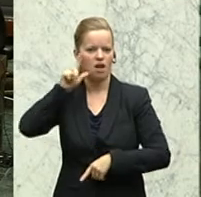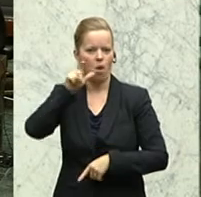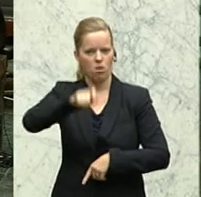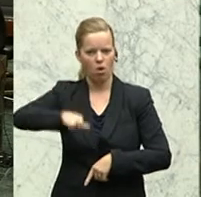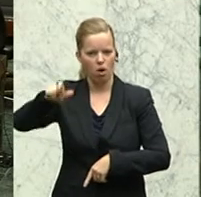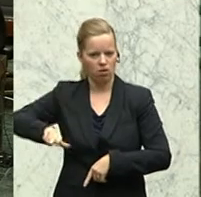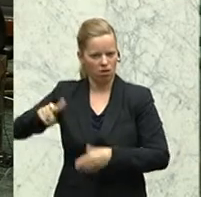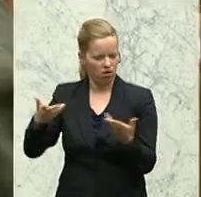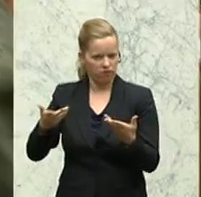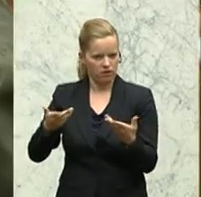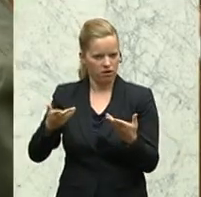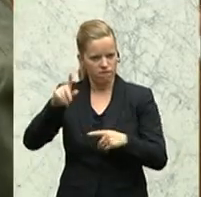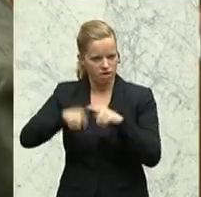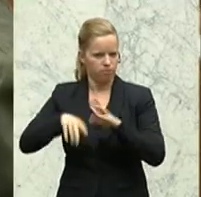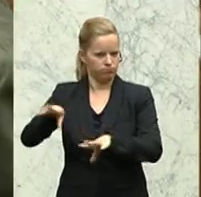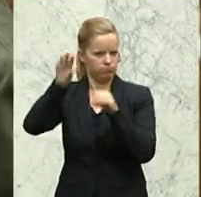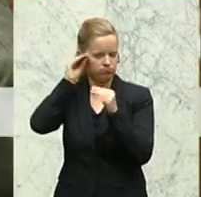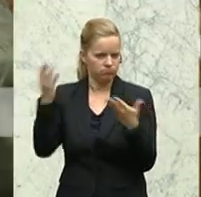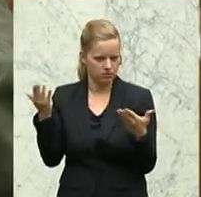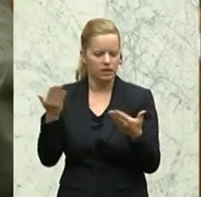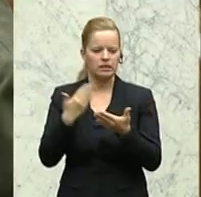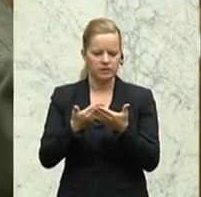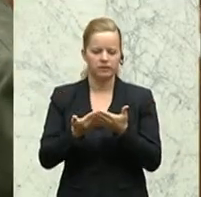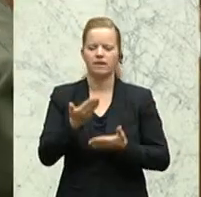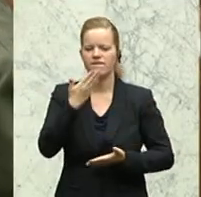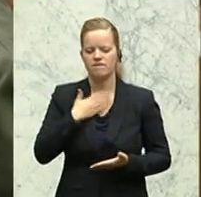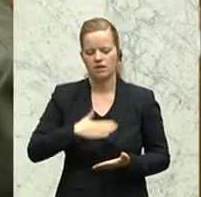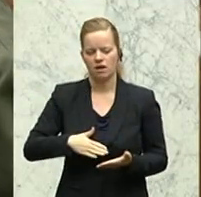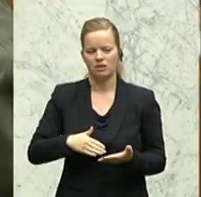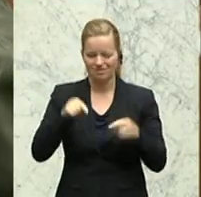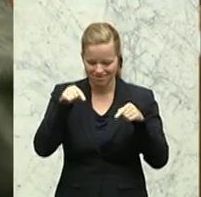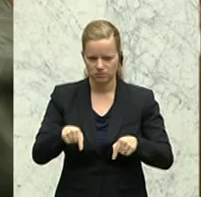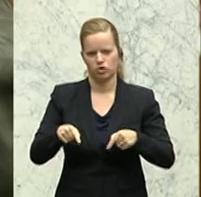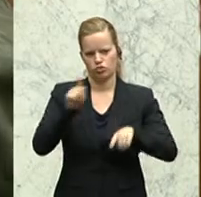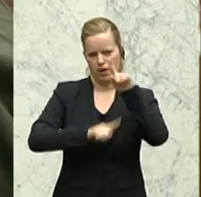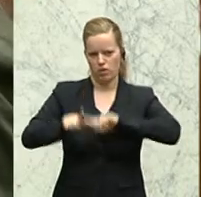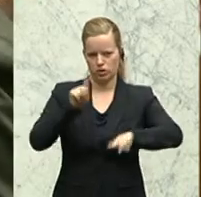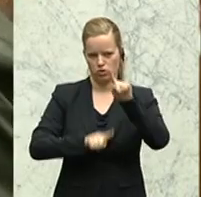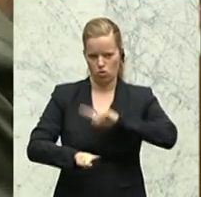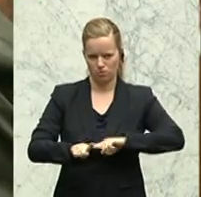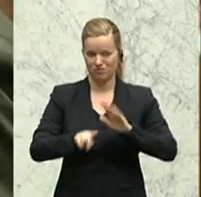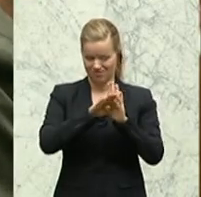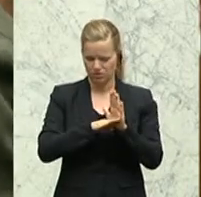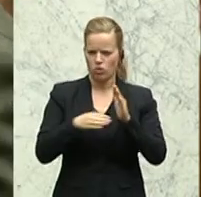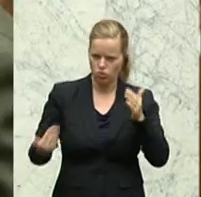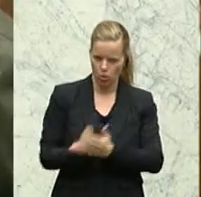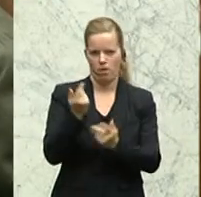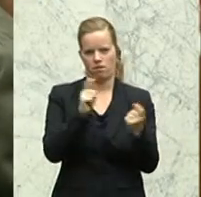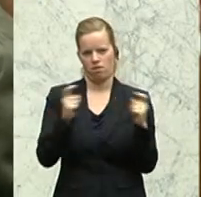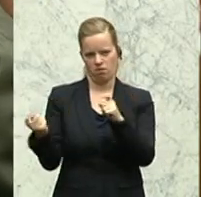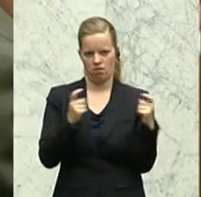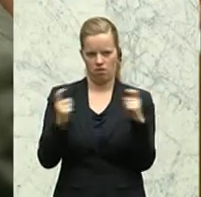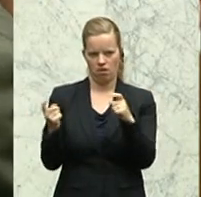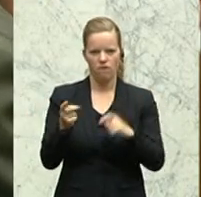Spekulationsverbotsgesetz neuerlich auf die Tagesordnung bringen und eine Debatte darüber abführen, denn es kann nicht sein, dass uns die